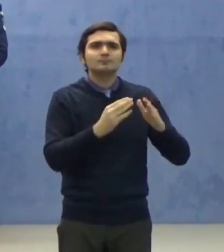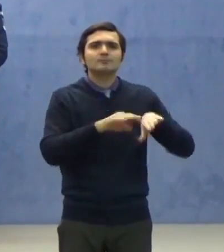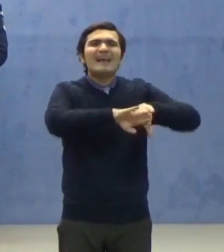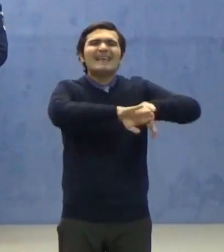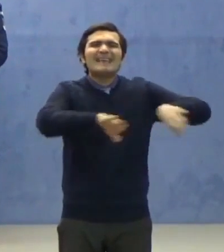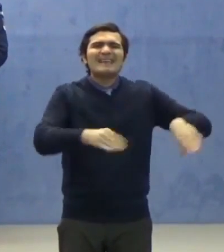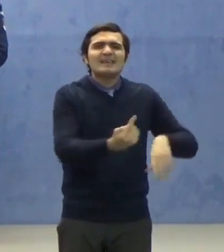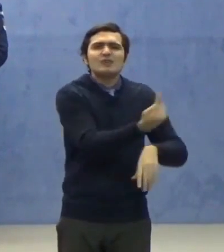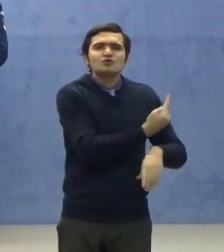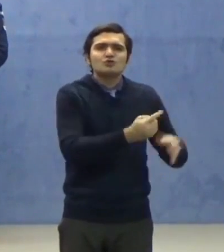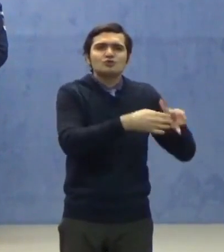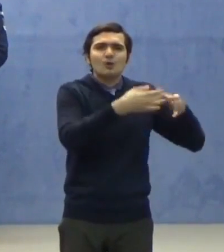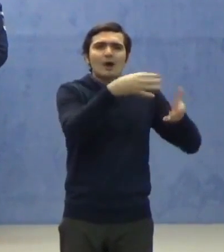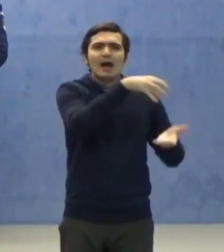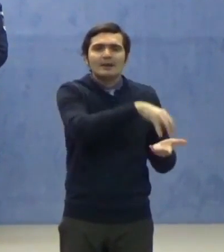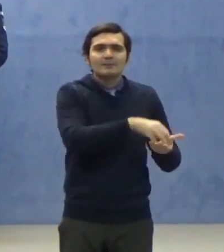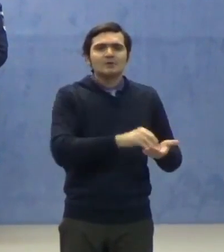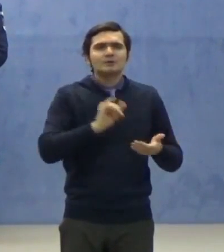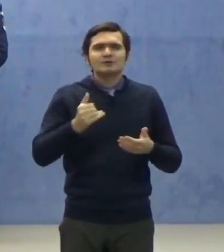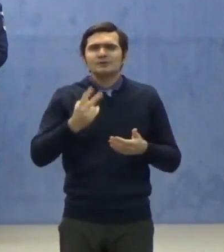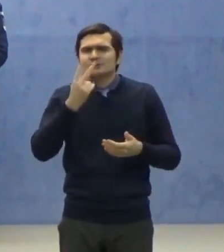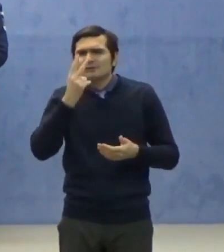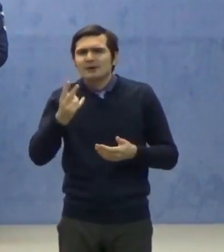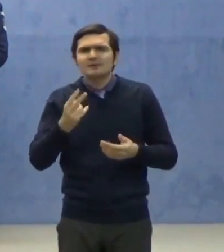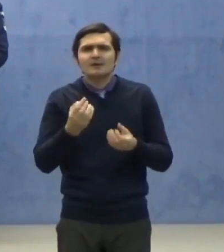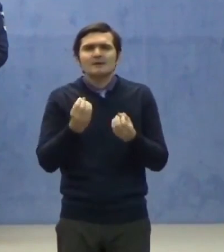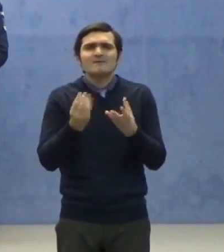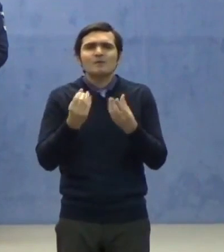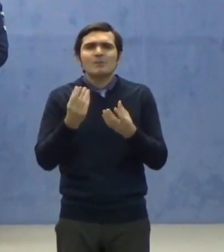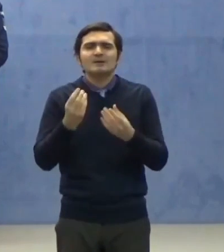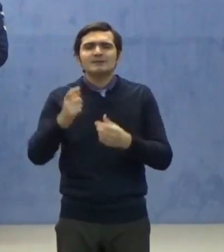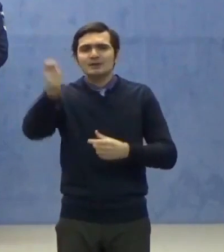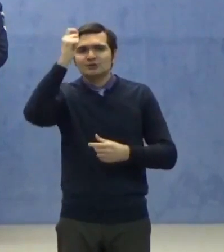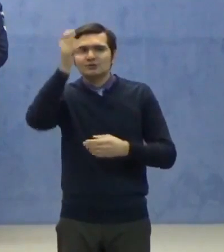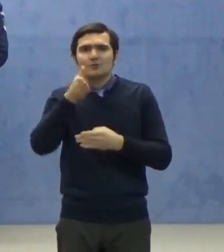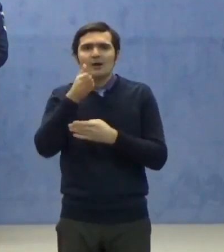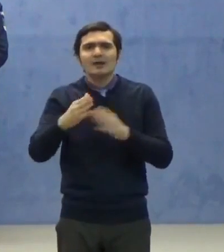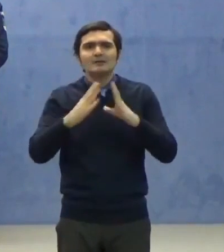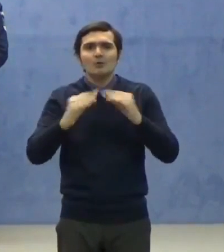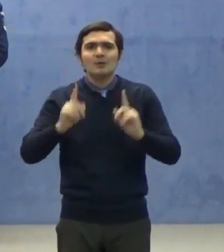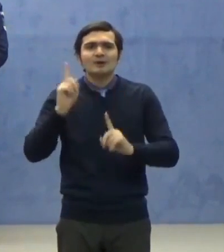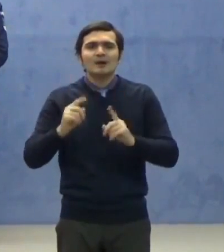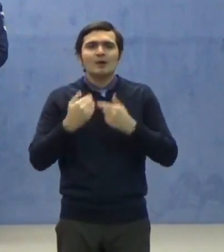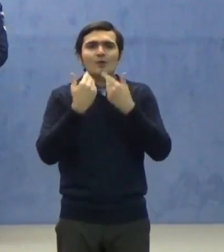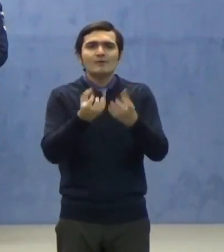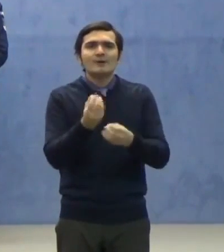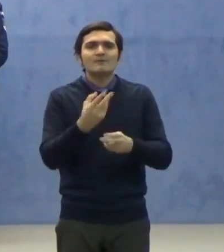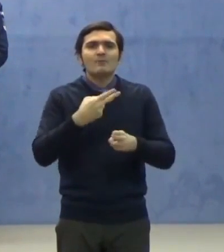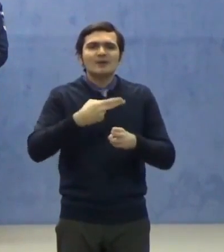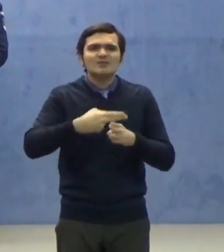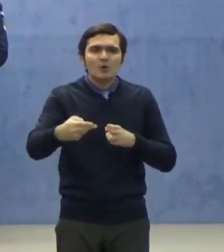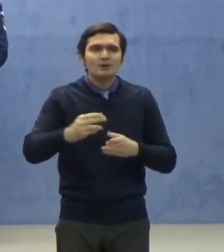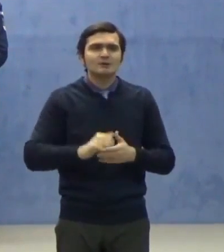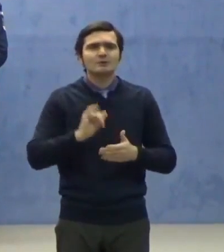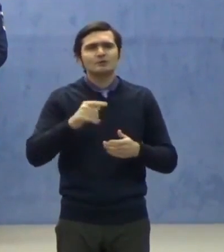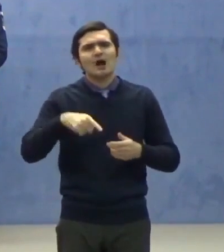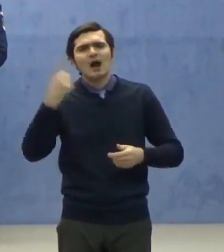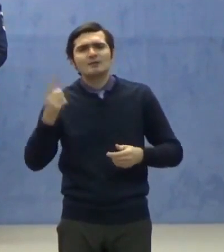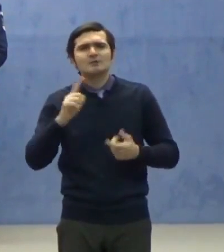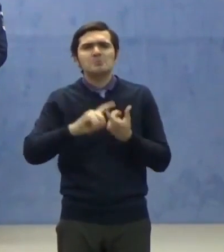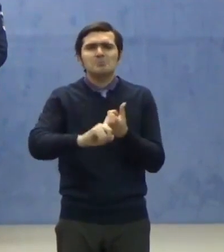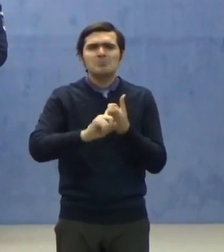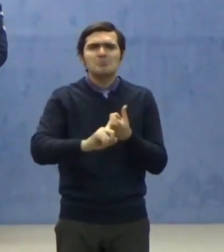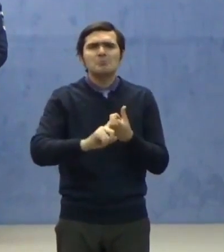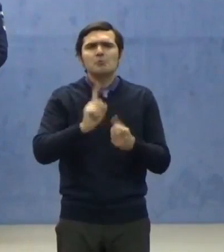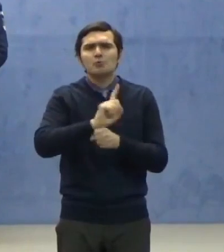informațiilor furnizate de cetățenii care intră în România și orice alte aspecte ce țin de asigurarea ordinii publice.